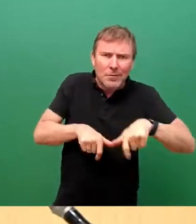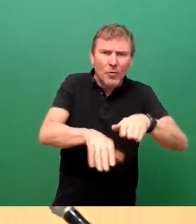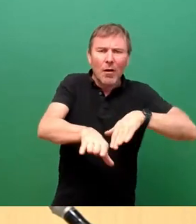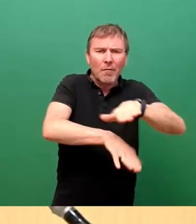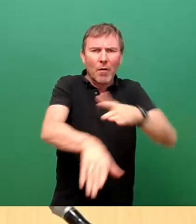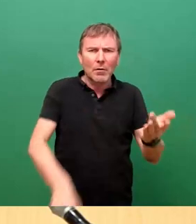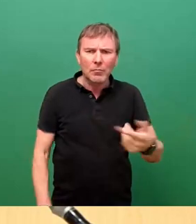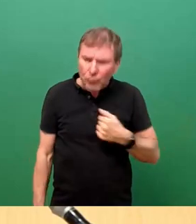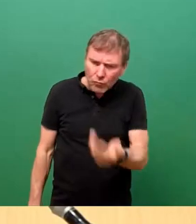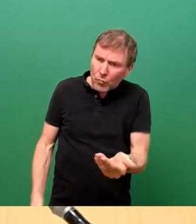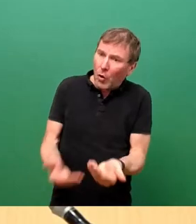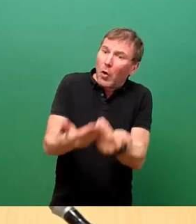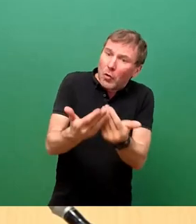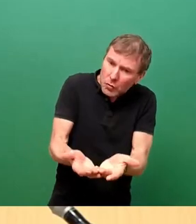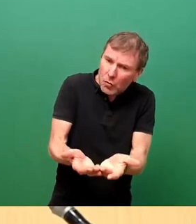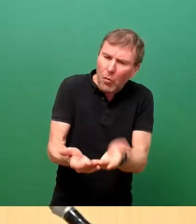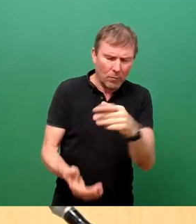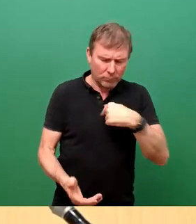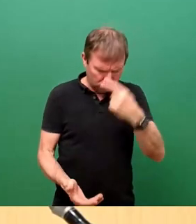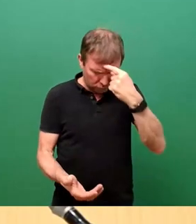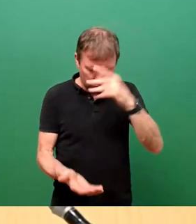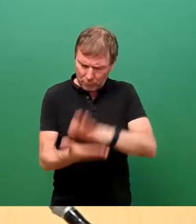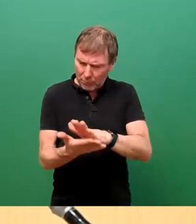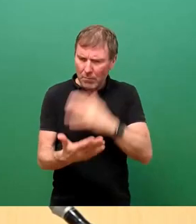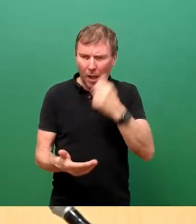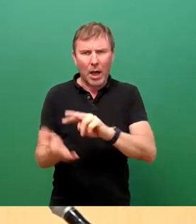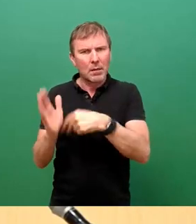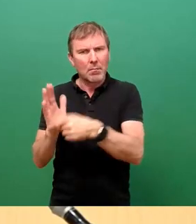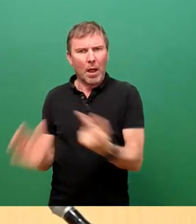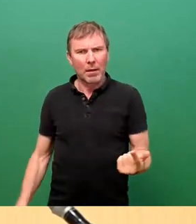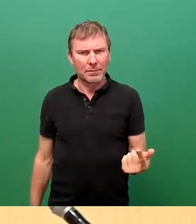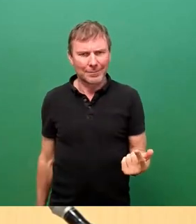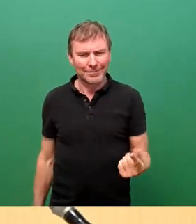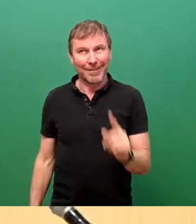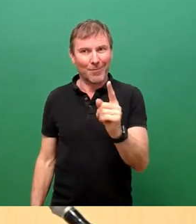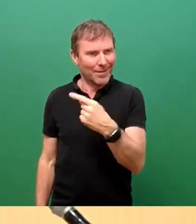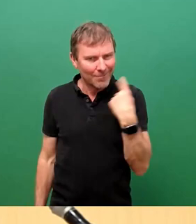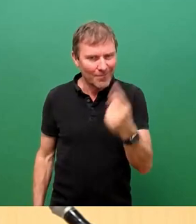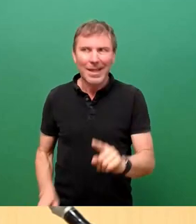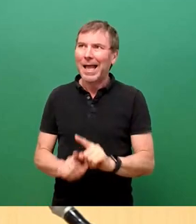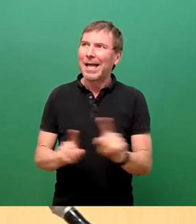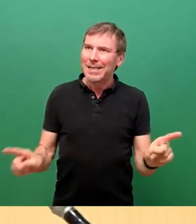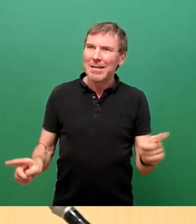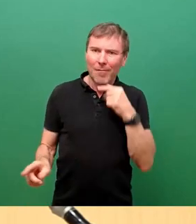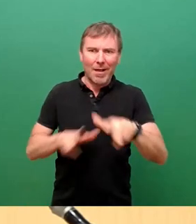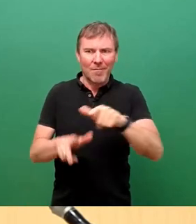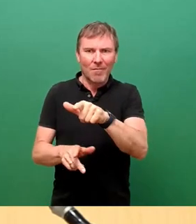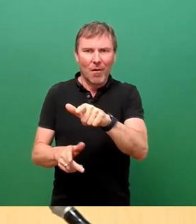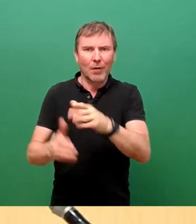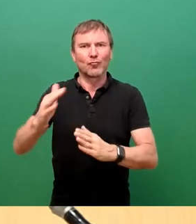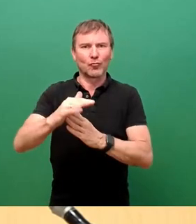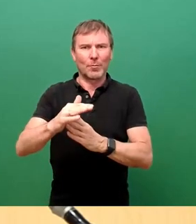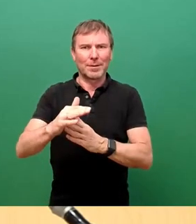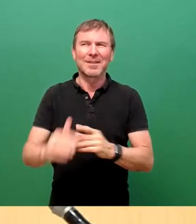nehmen oder ich kann stur weitermachen. Natürlich, niemand von uns will das Verfahren jetzt aufhalten. Auch ich scheue mich. meine,